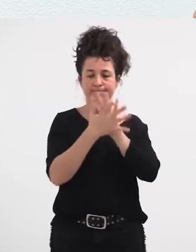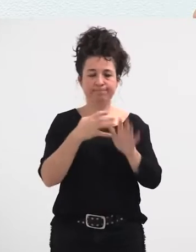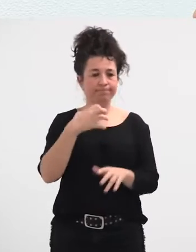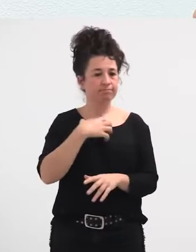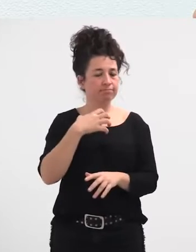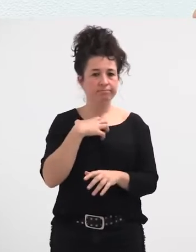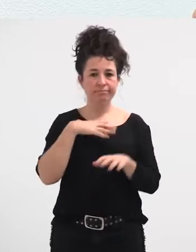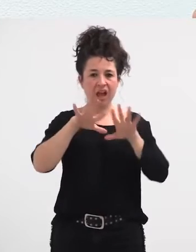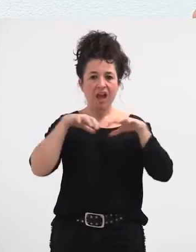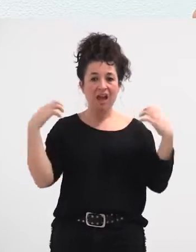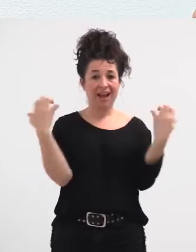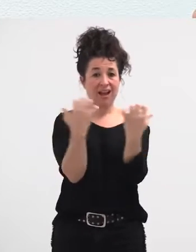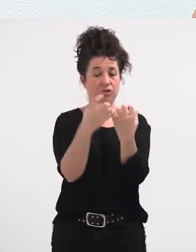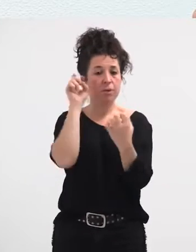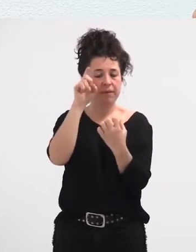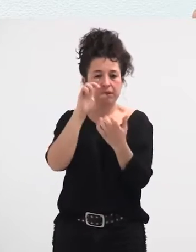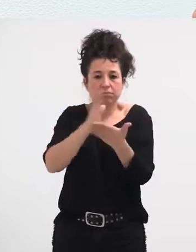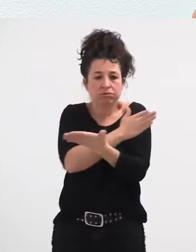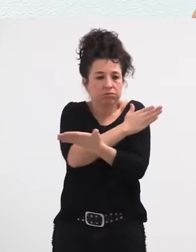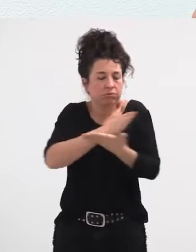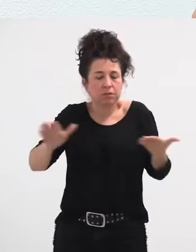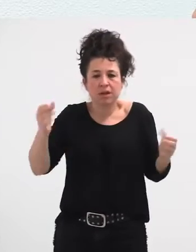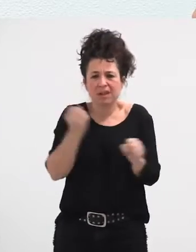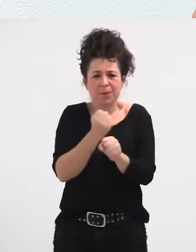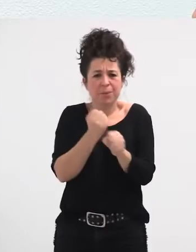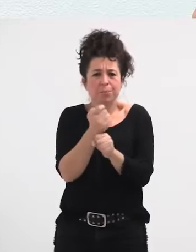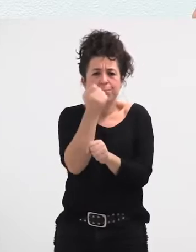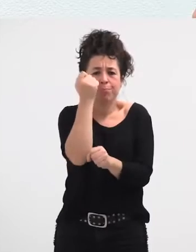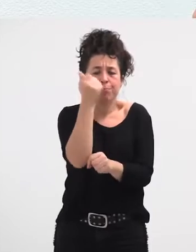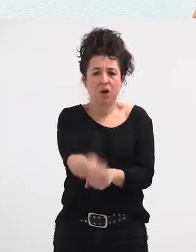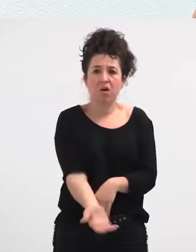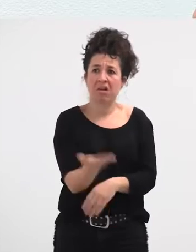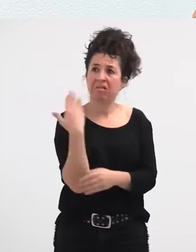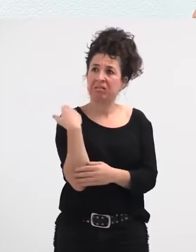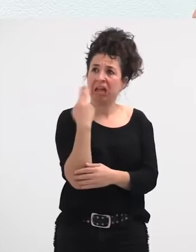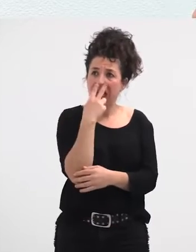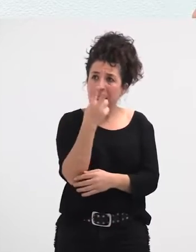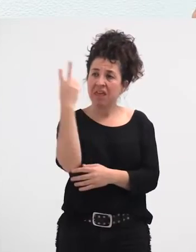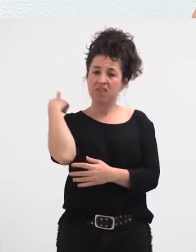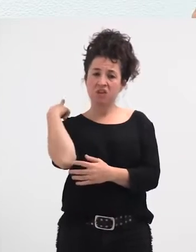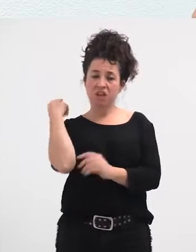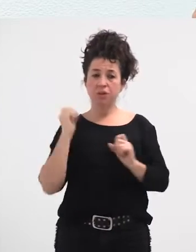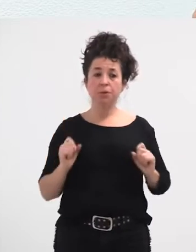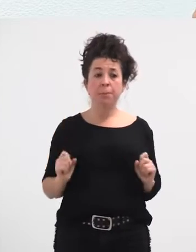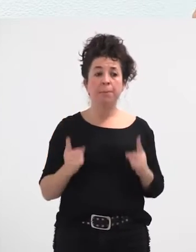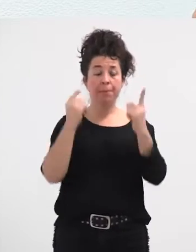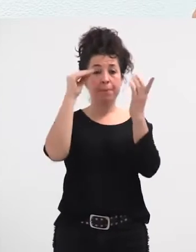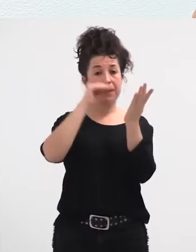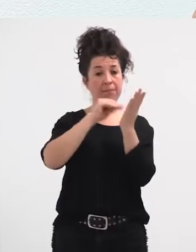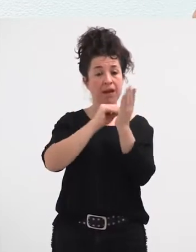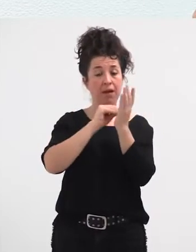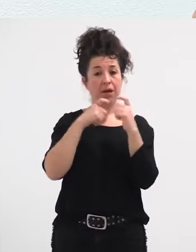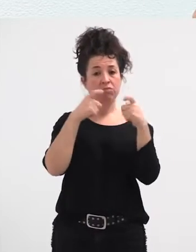Klaustroak ere banatuta daude, ez oso languitxia eginda, bantxe bi urte egintzen, lehenbiziko aldizun idade didaktiko bat, gaiari